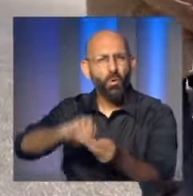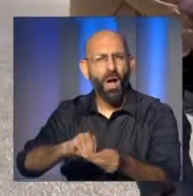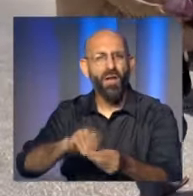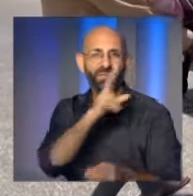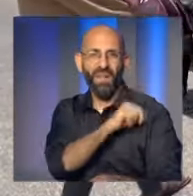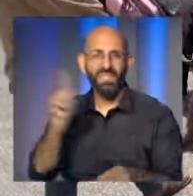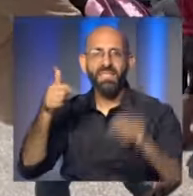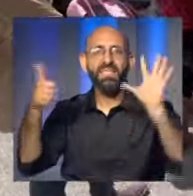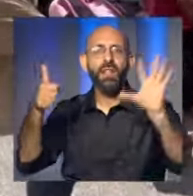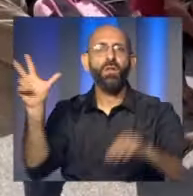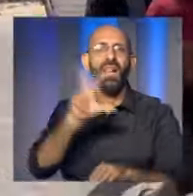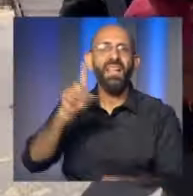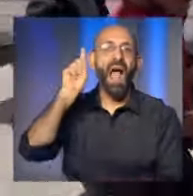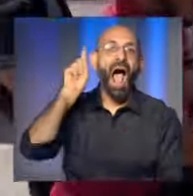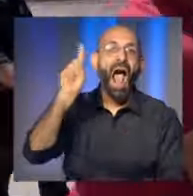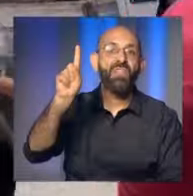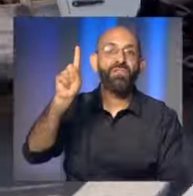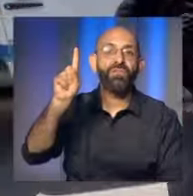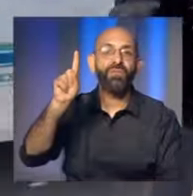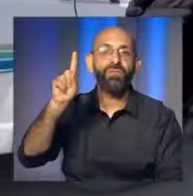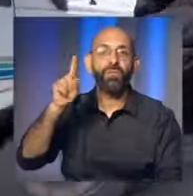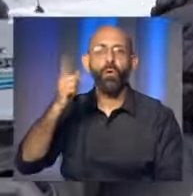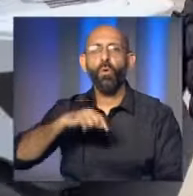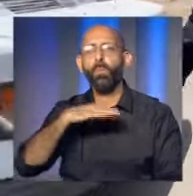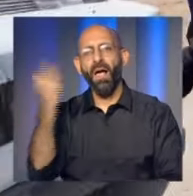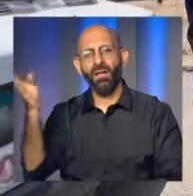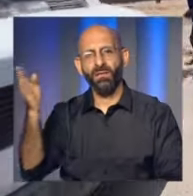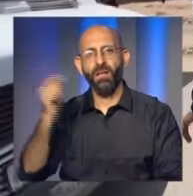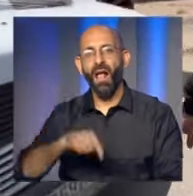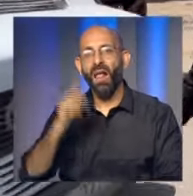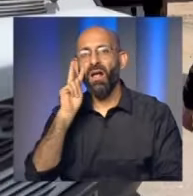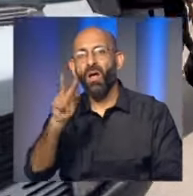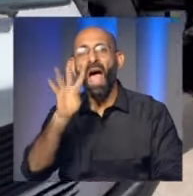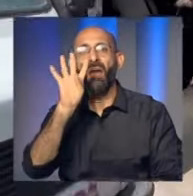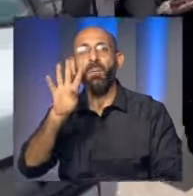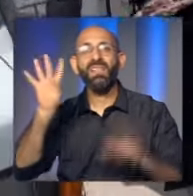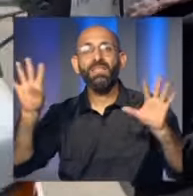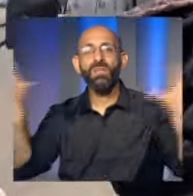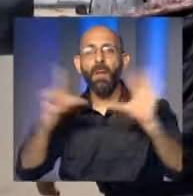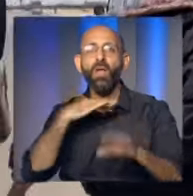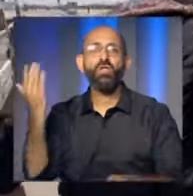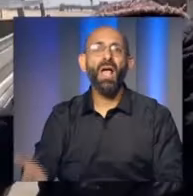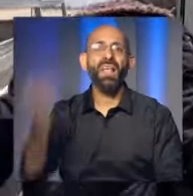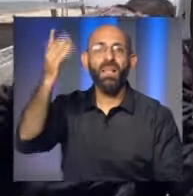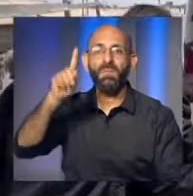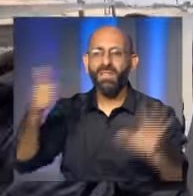إجمالي الضحايا منذ بدء الحرب ستة وثلاثين ألف وأربعمائة وتسعة وسبعين شهيداً بالإضافة إلى اثنين